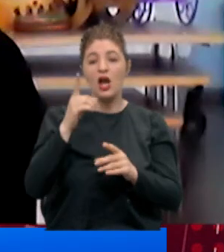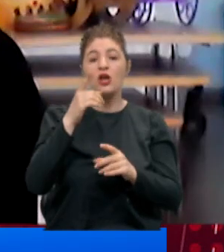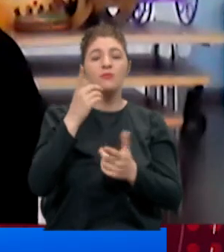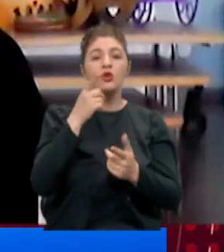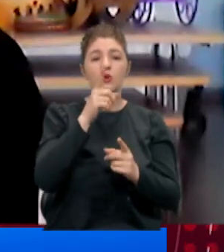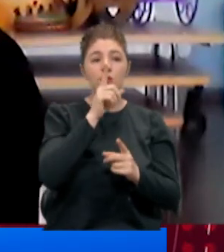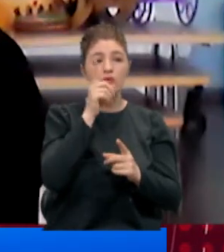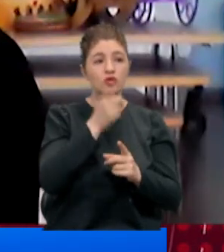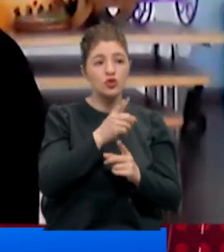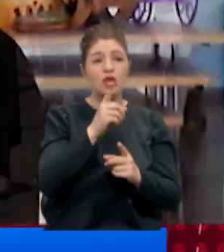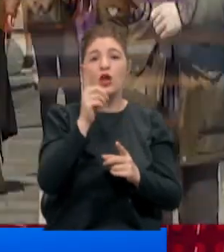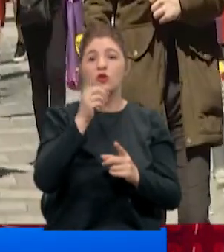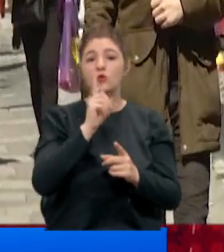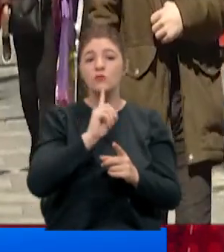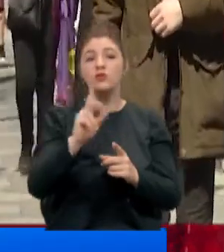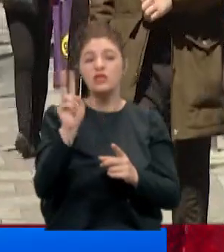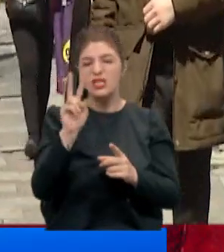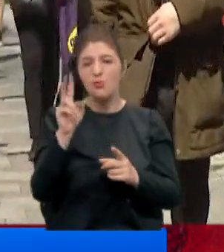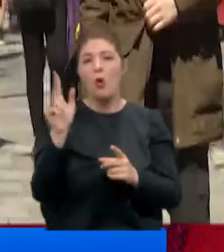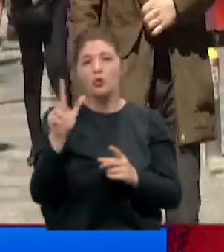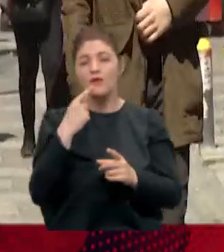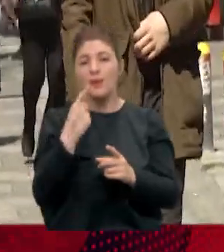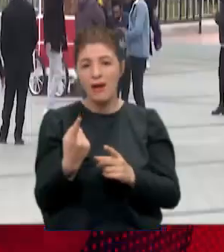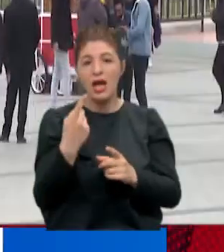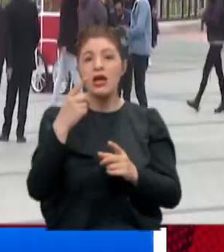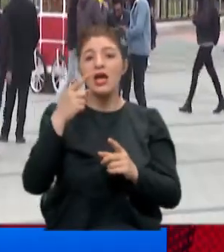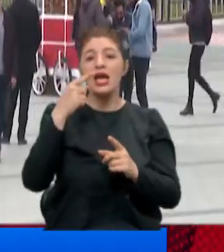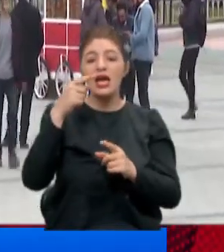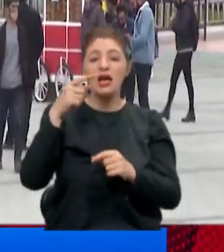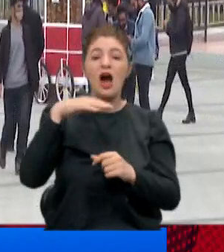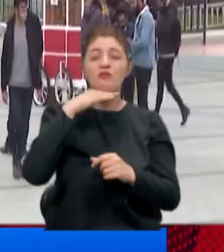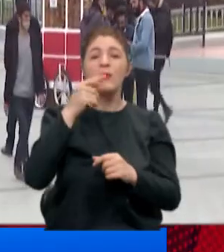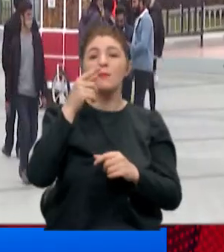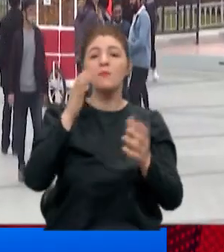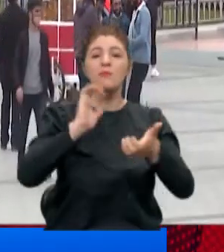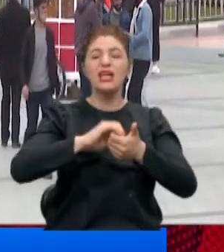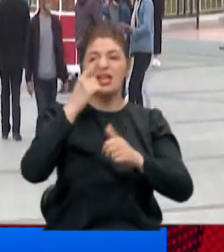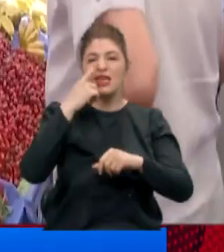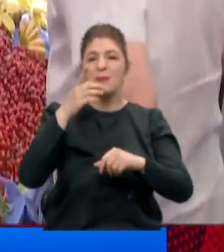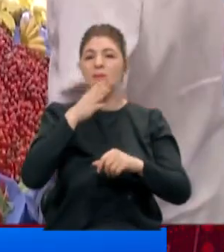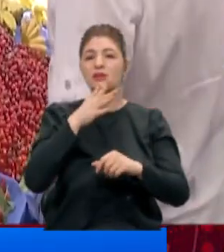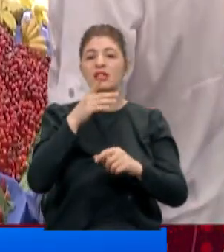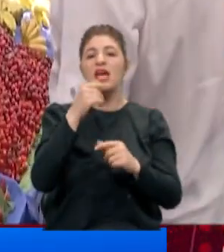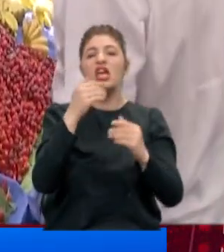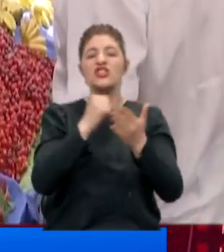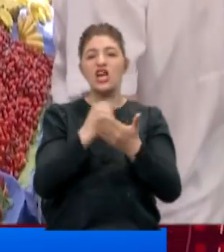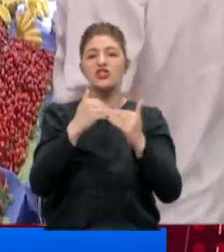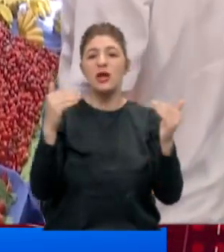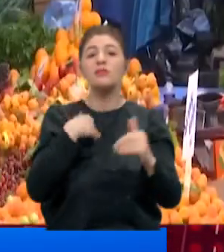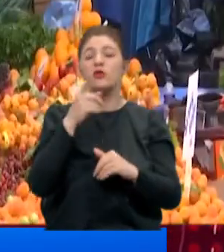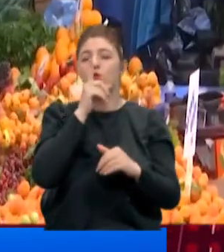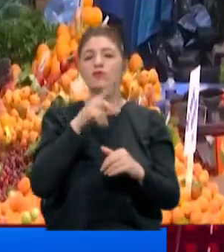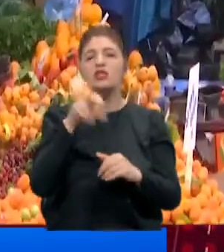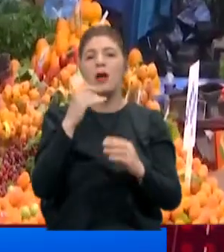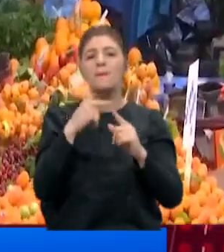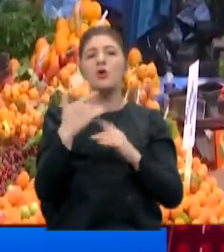demek Türkiye için Avrupa Birliği'nin tanıdığı yeşil sınır. 180 milyon üzerinden yapmıyoruz artık hesabı.